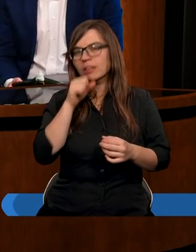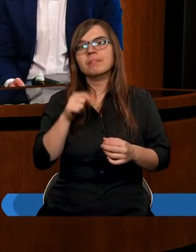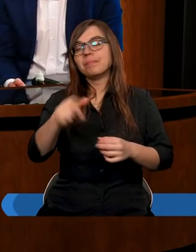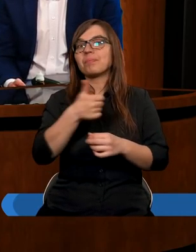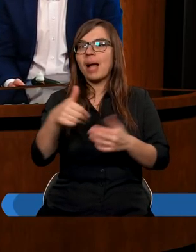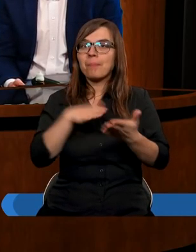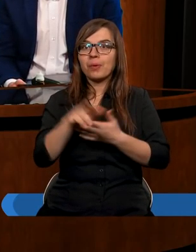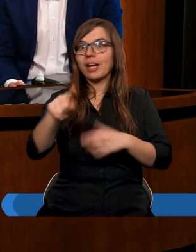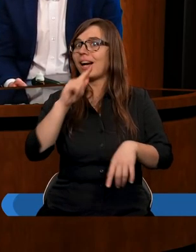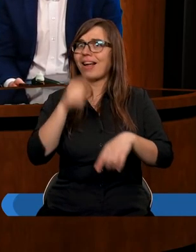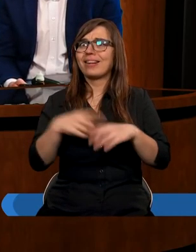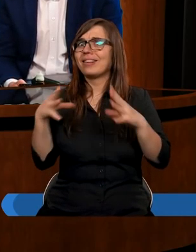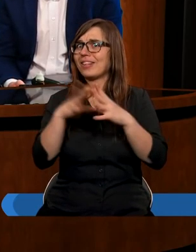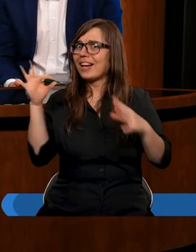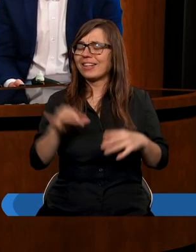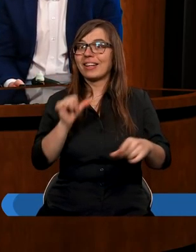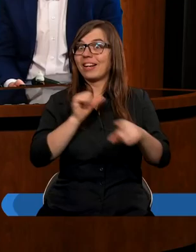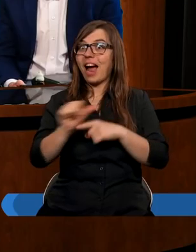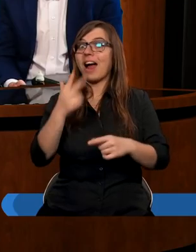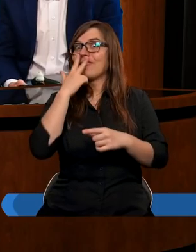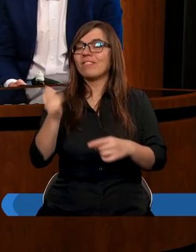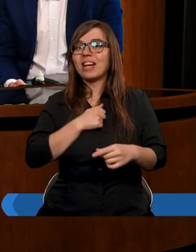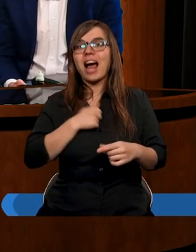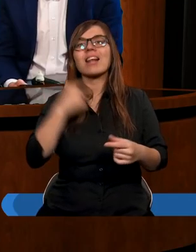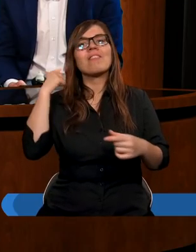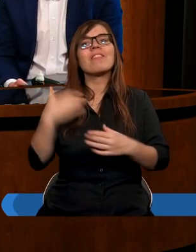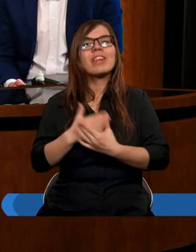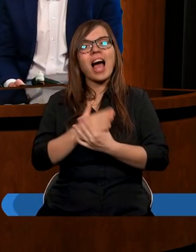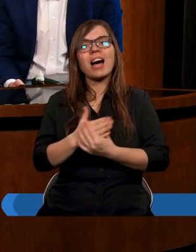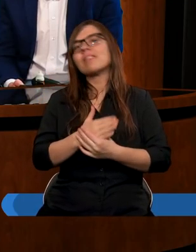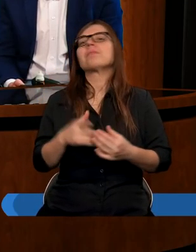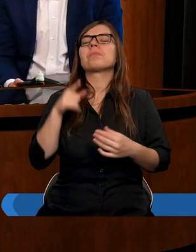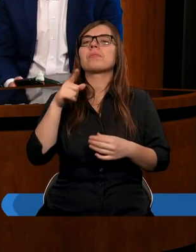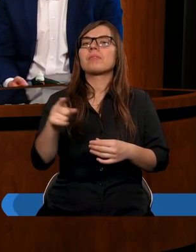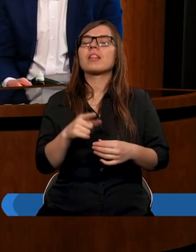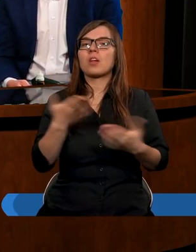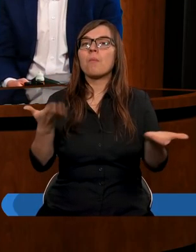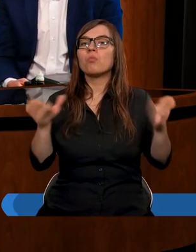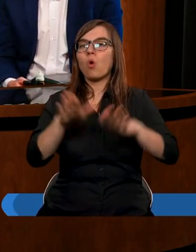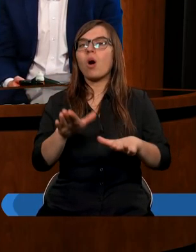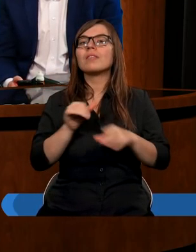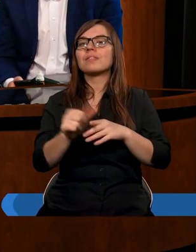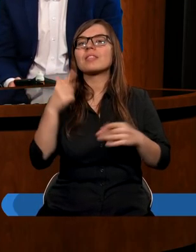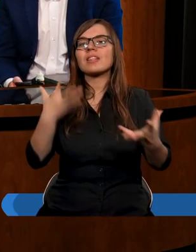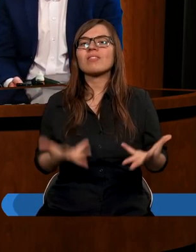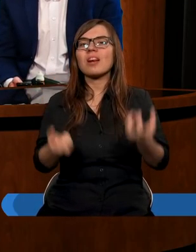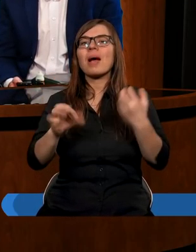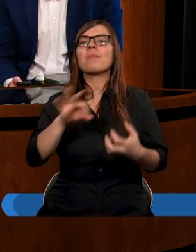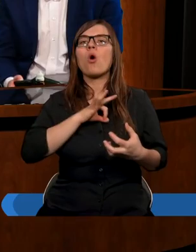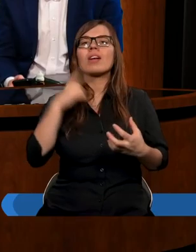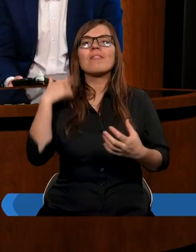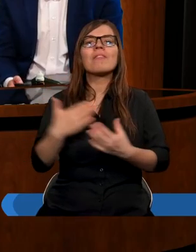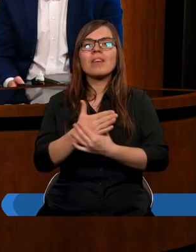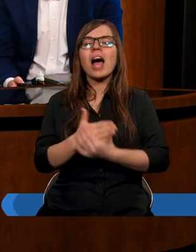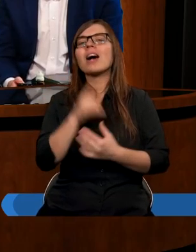lekcji było powiedziane, że oddawanie dziesięciny jest wyrazem wiary. Więc myślę, że jednym z takich błogosławieństw jest wzmacnianie mojej wiary,